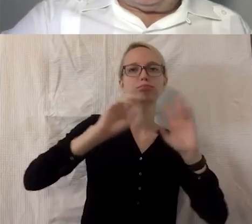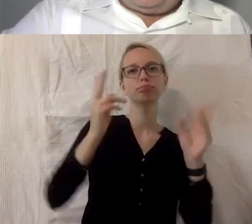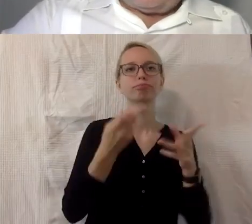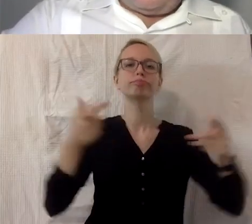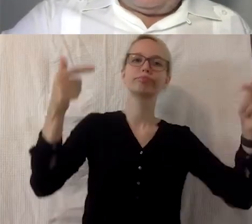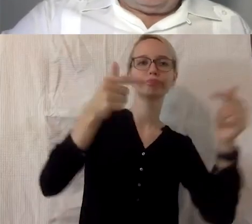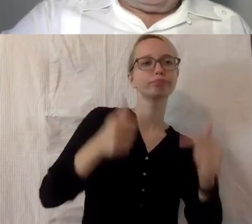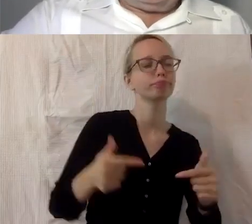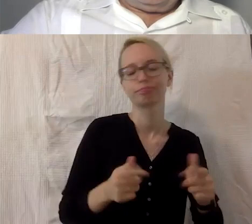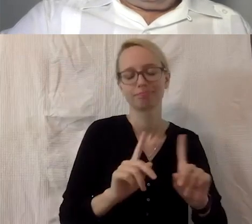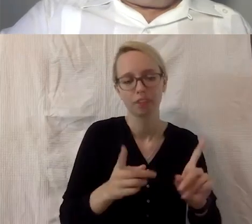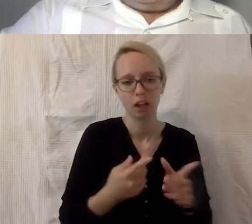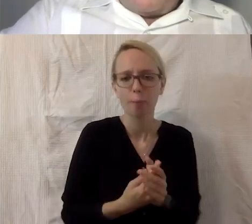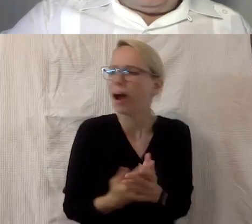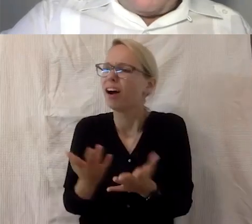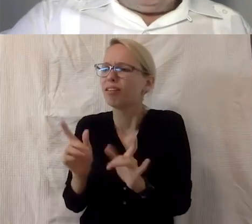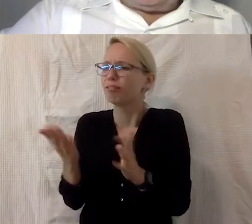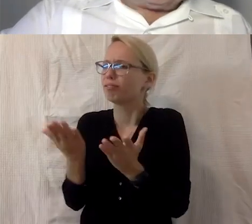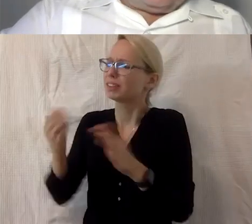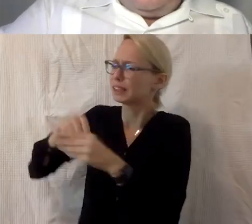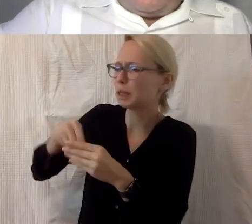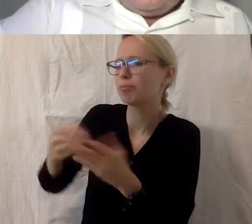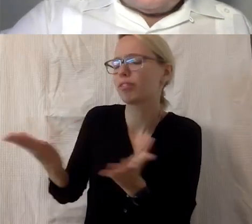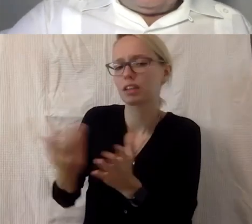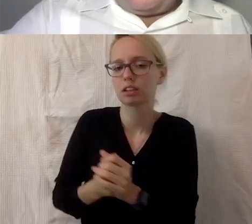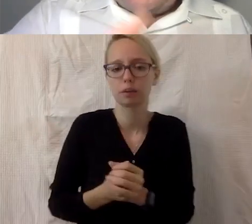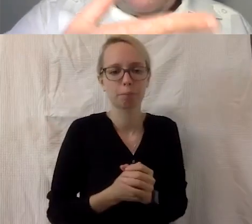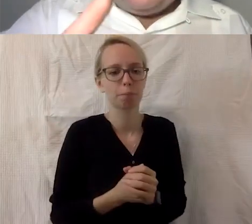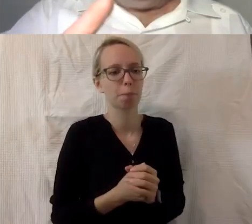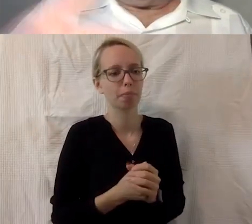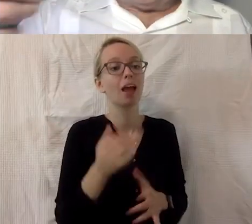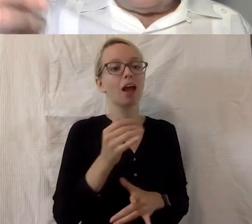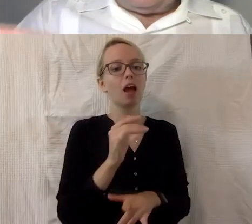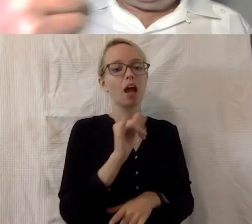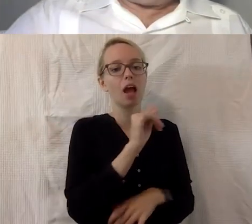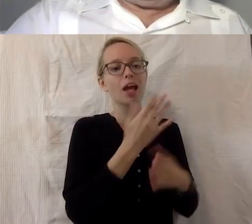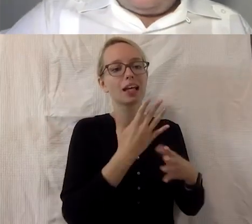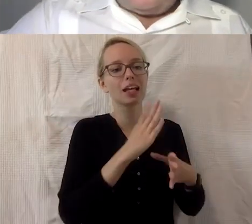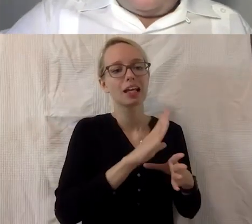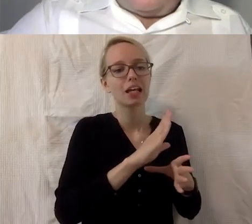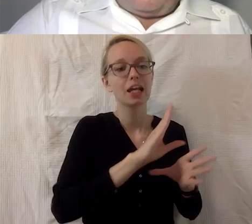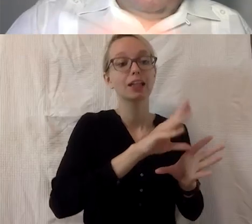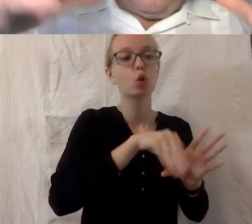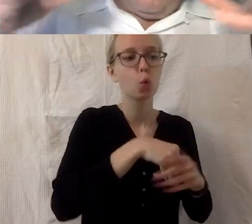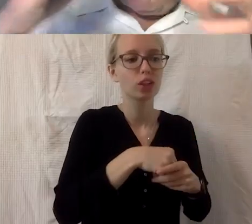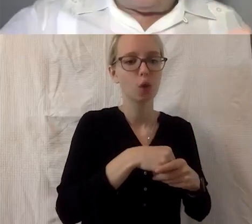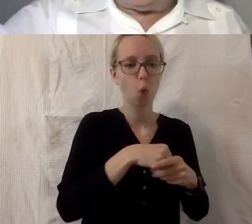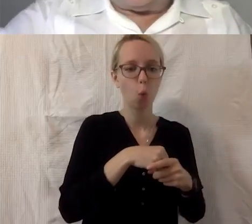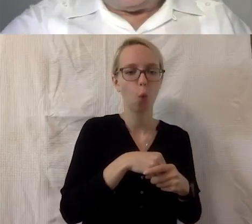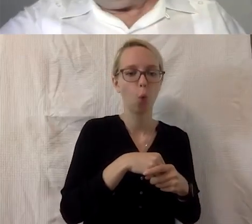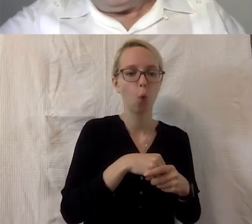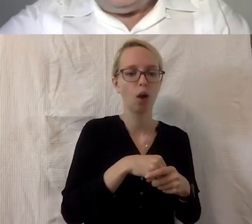was macht ihr da genau bei Inuclusio? Was macht ihr für Unternehmen? Inuclusio heißt also Innovation in der Inklusion, da kommt dieser